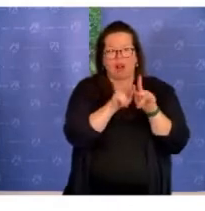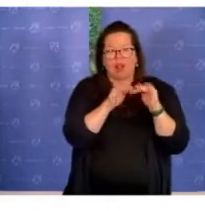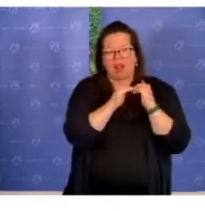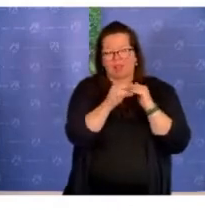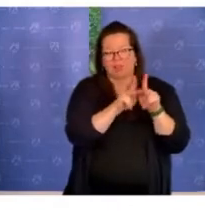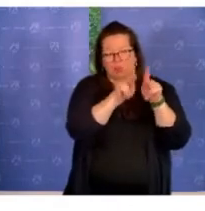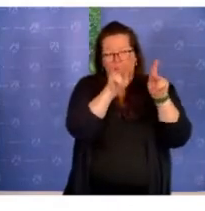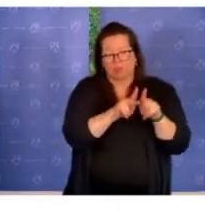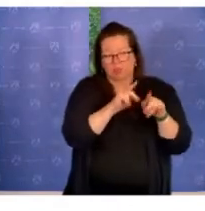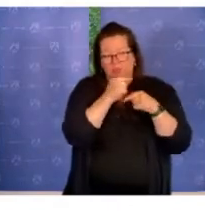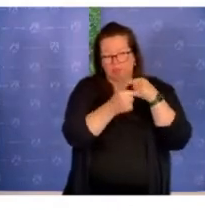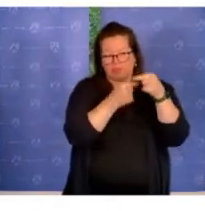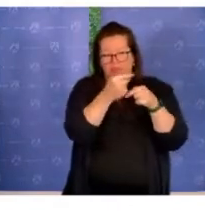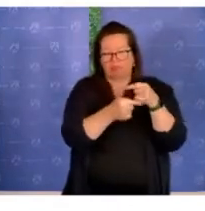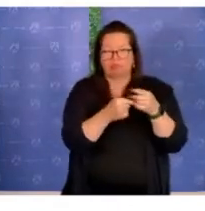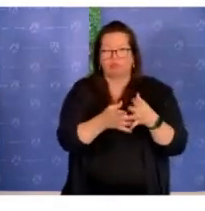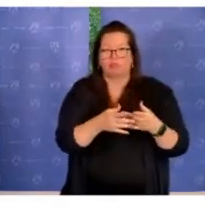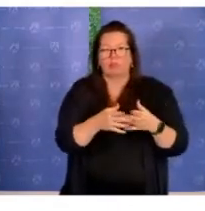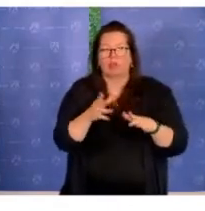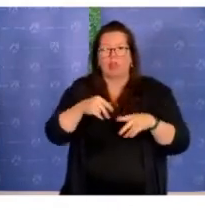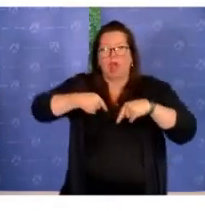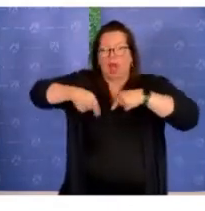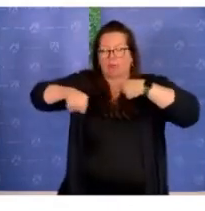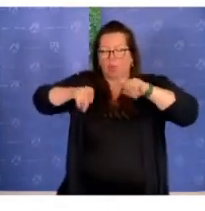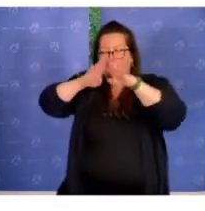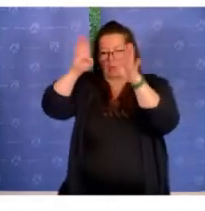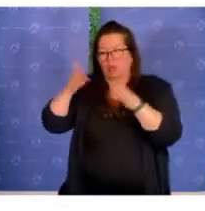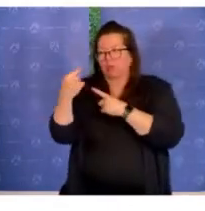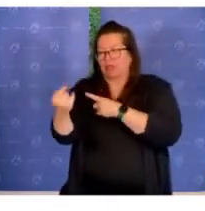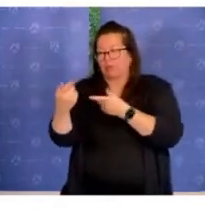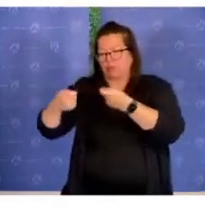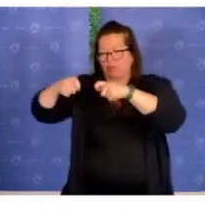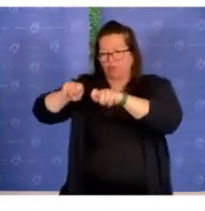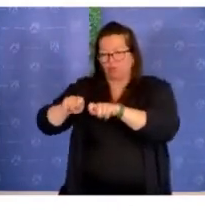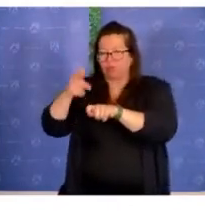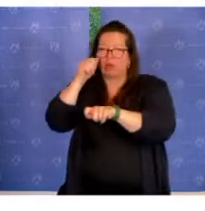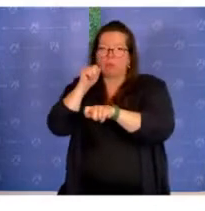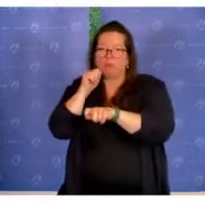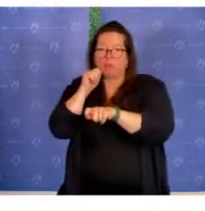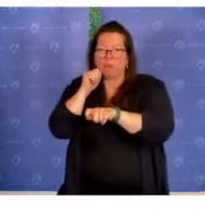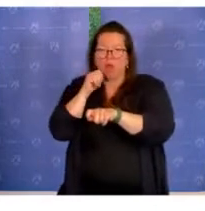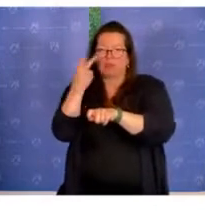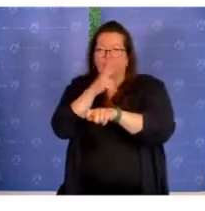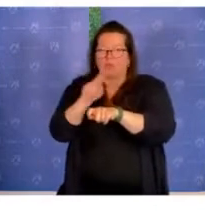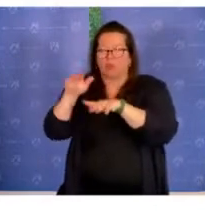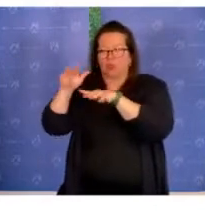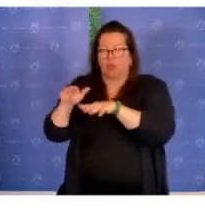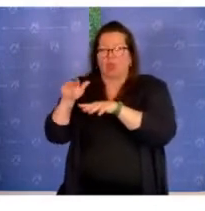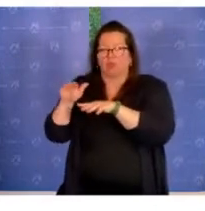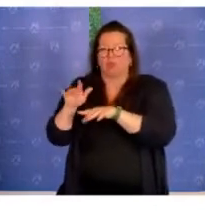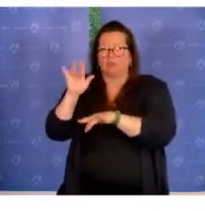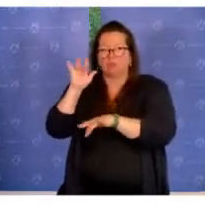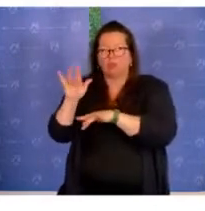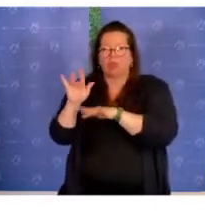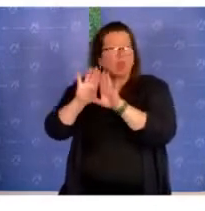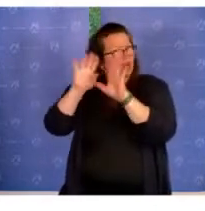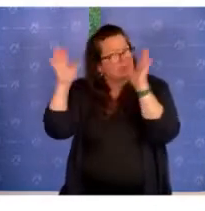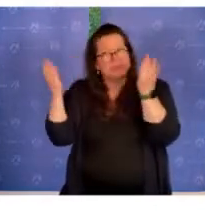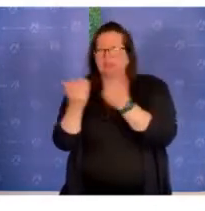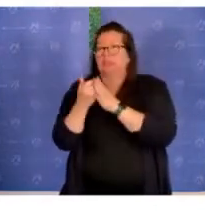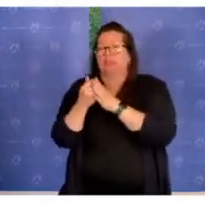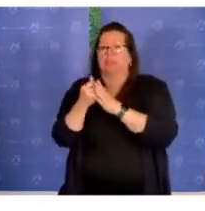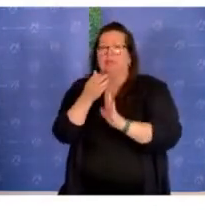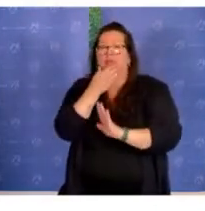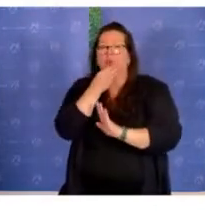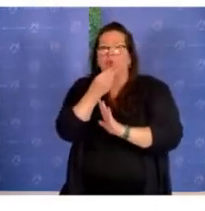hat, basierend auf einem Beschluss des Abgeordnetenhauses aus dem Mai 2018, gegen jeden Antisemitismus jüdisches